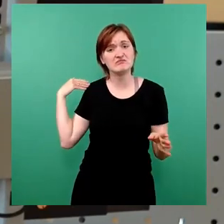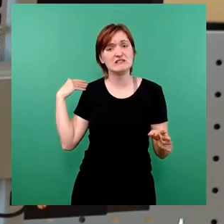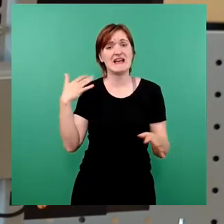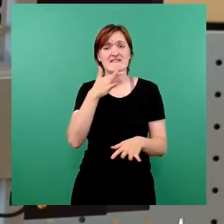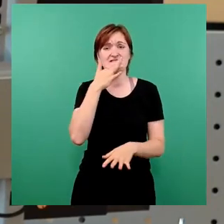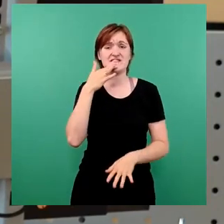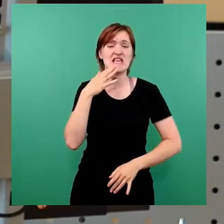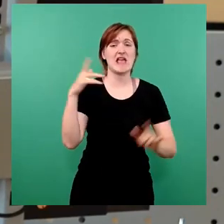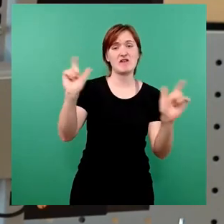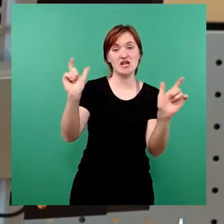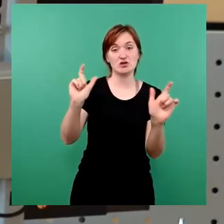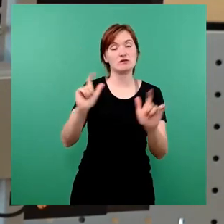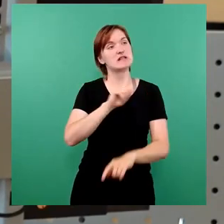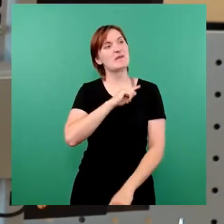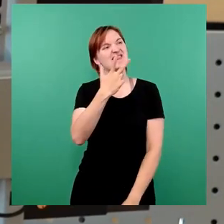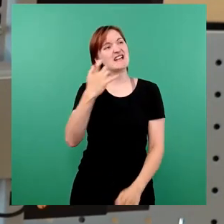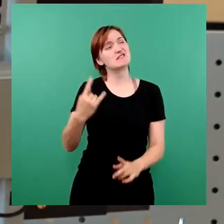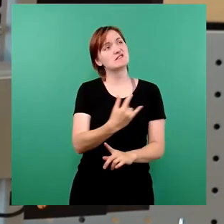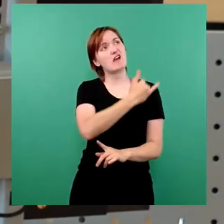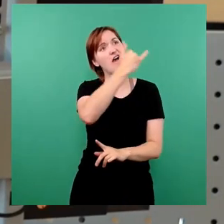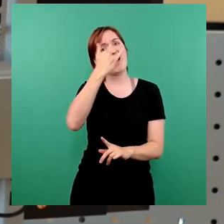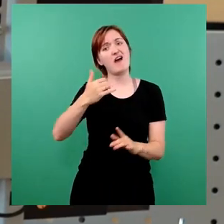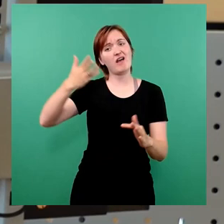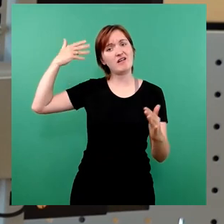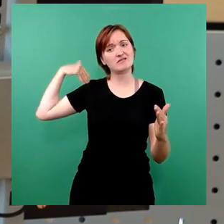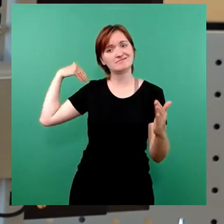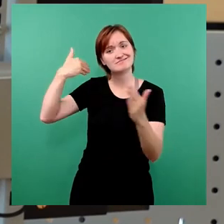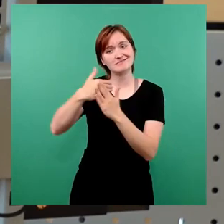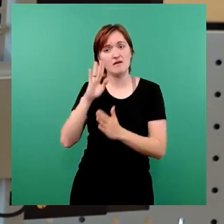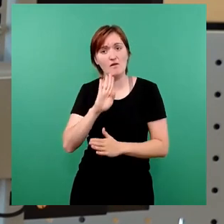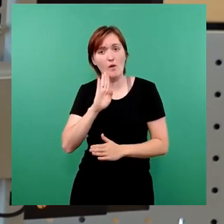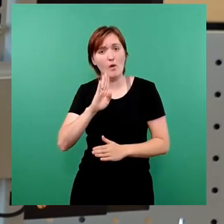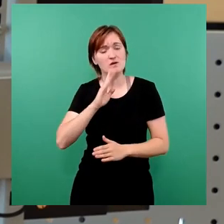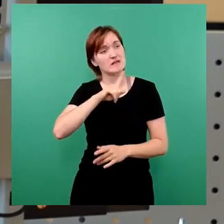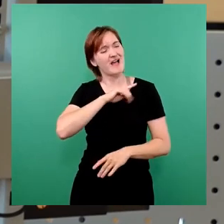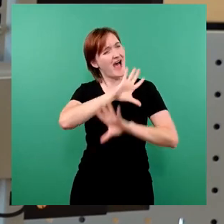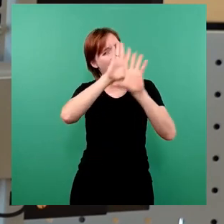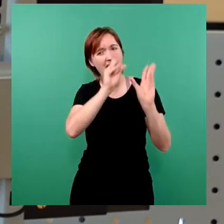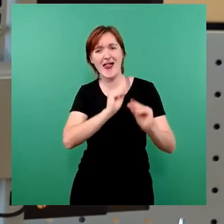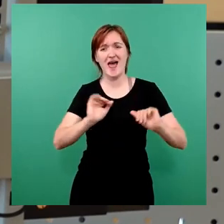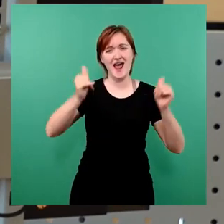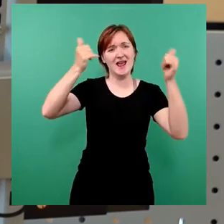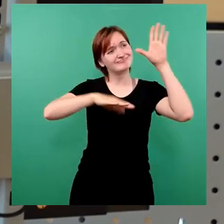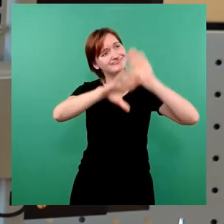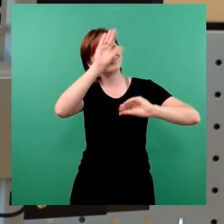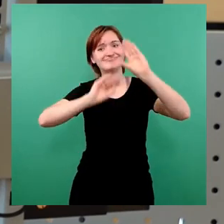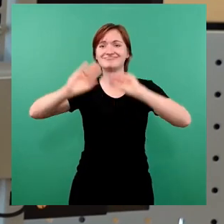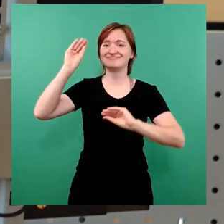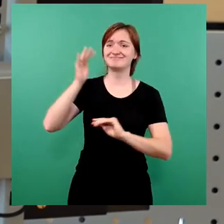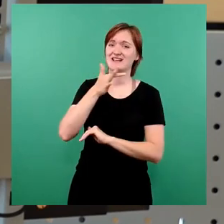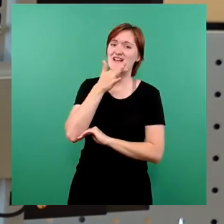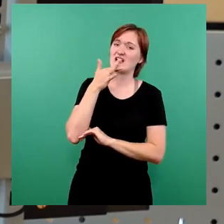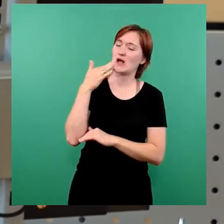jetzt in Dresden bin, habe ich die alle mitbekommen und war auch viele, viele Jahre sehr